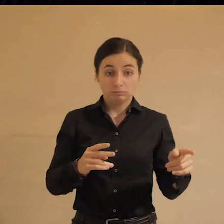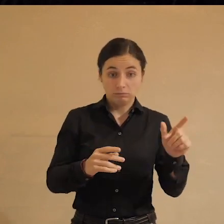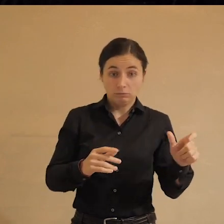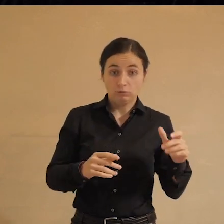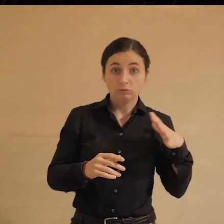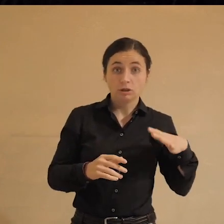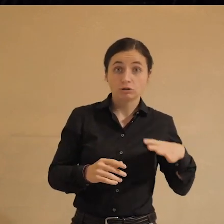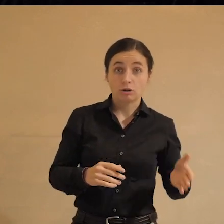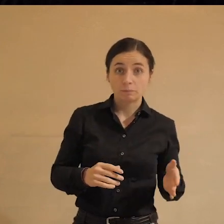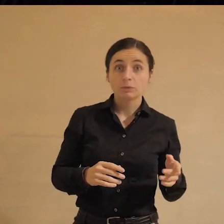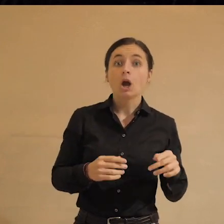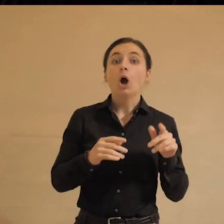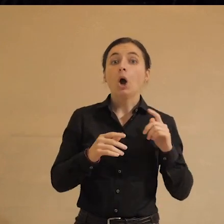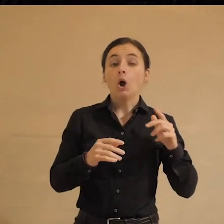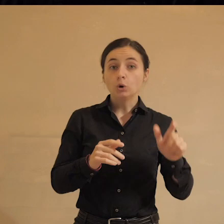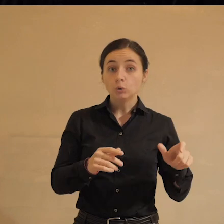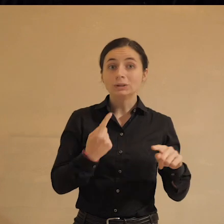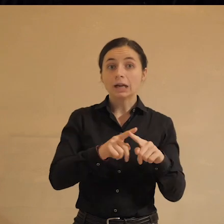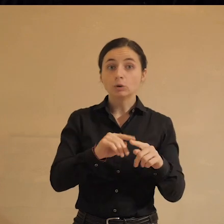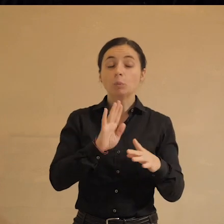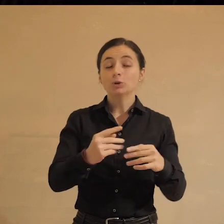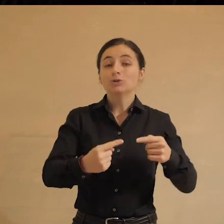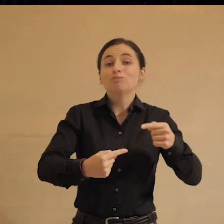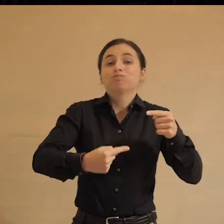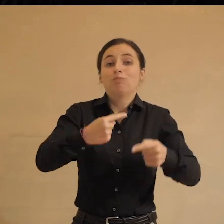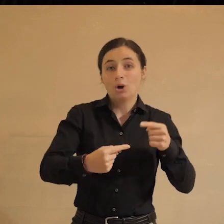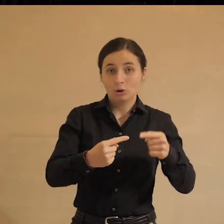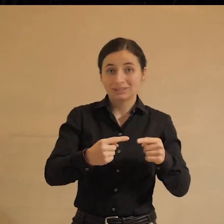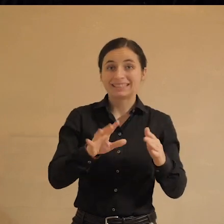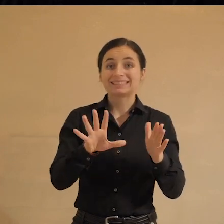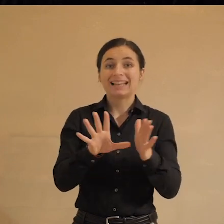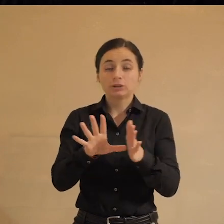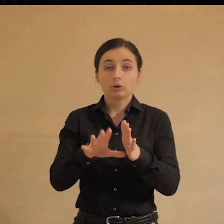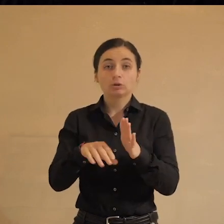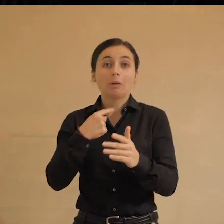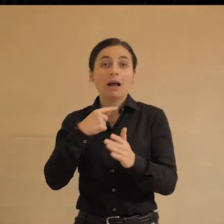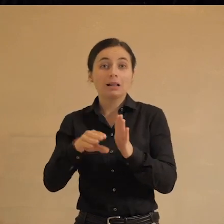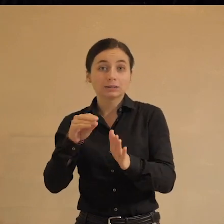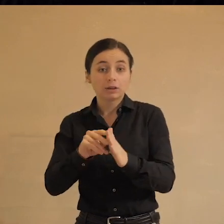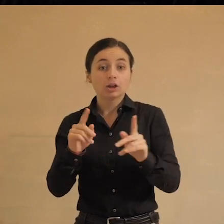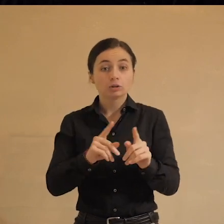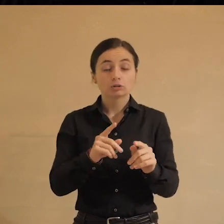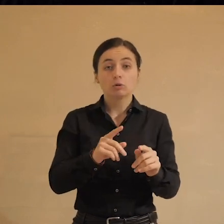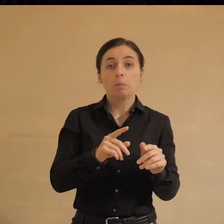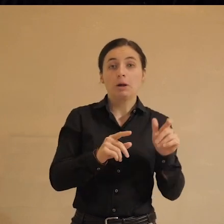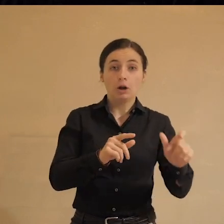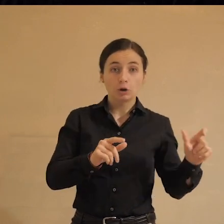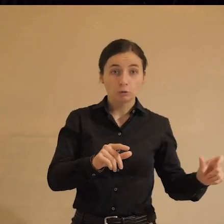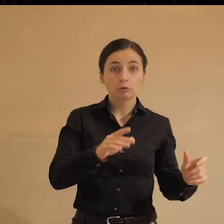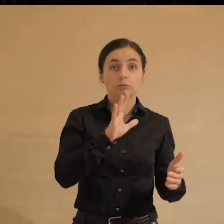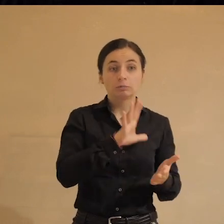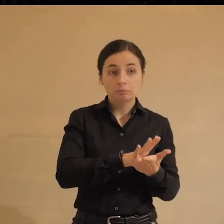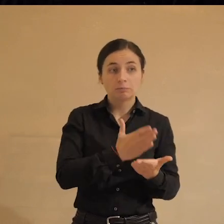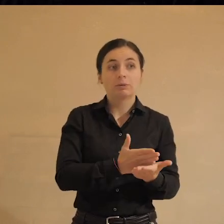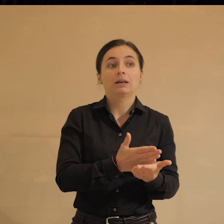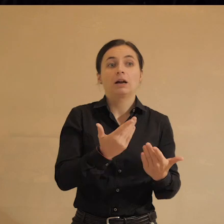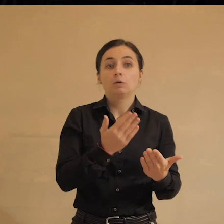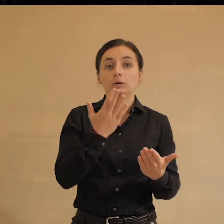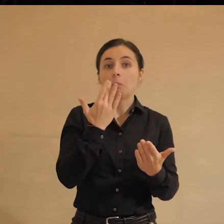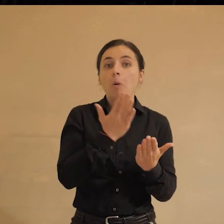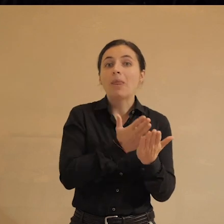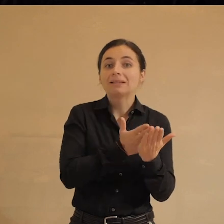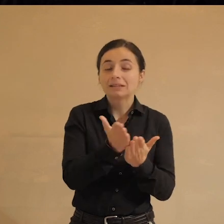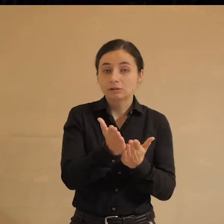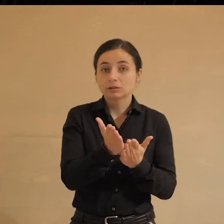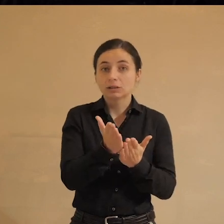Поэтому люди, которые будут бороться с электронным голосованием во имя того, чтобы вообще гуманоиды имели хоть какое-то политическое представительство,